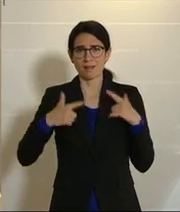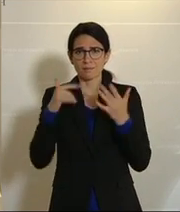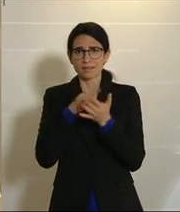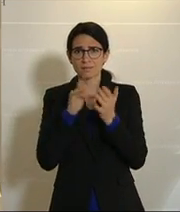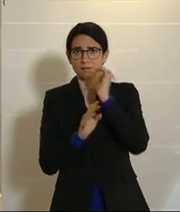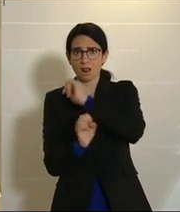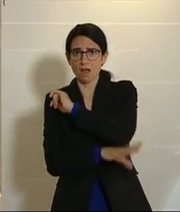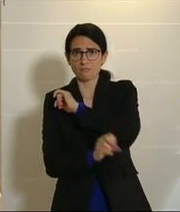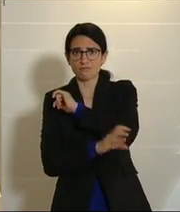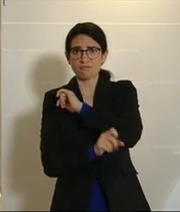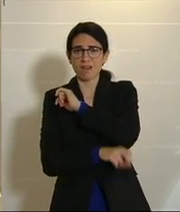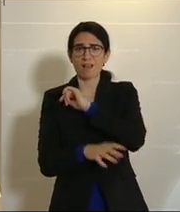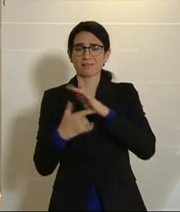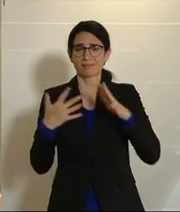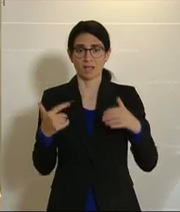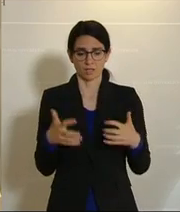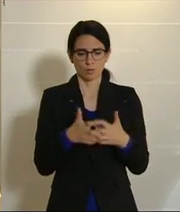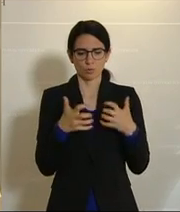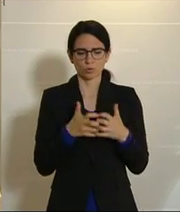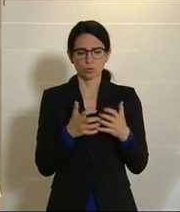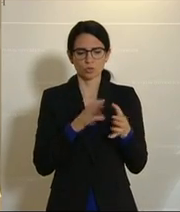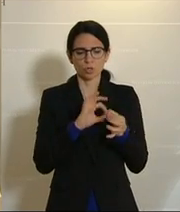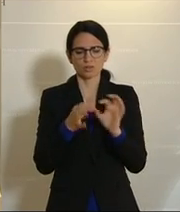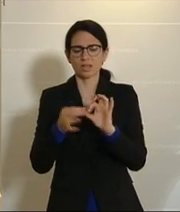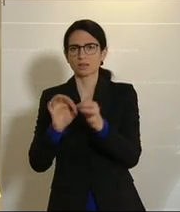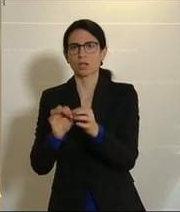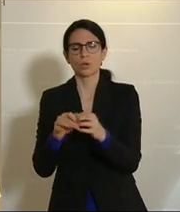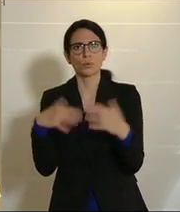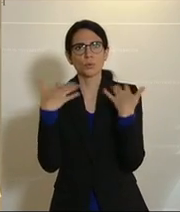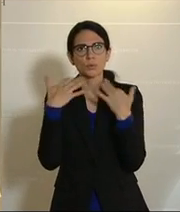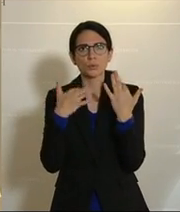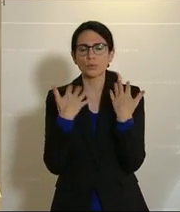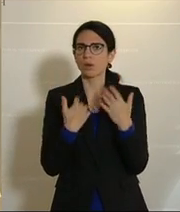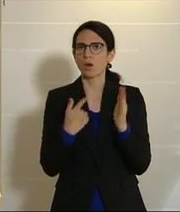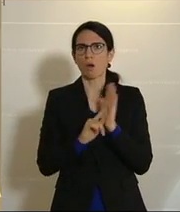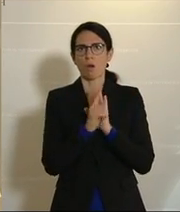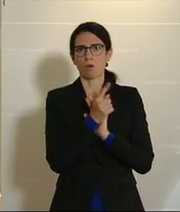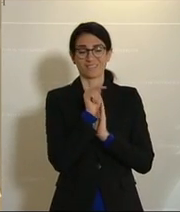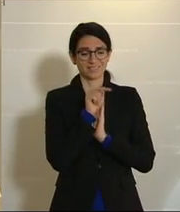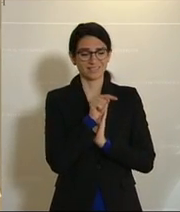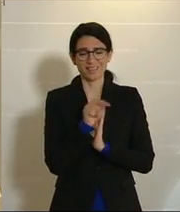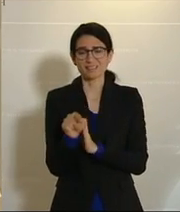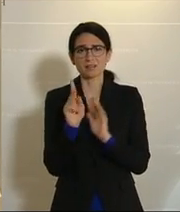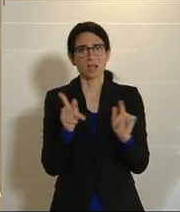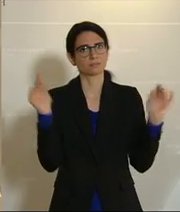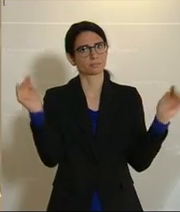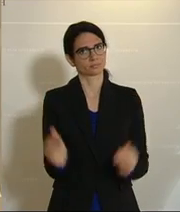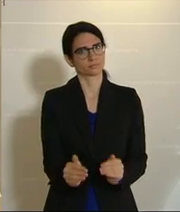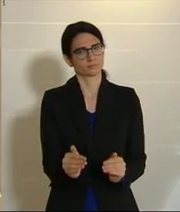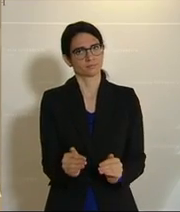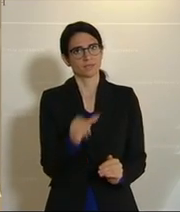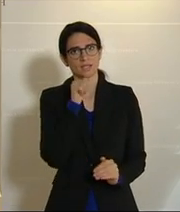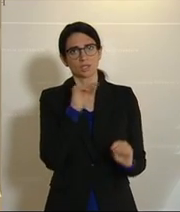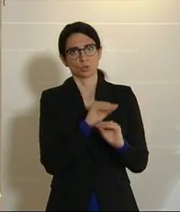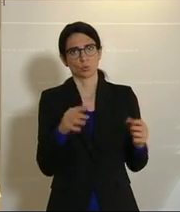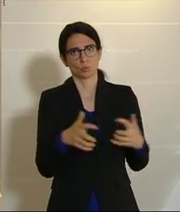Die Lebensmittelabfälle auf der gesamten Produktionskette sind unglaublich hoch. Hier ist ein Riesenpotenzial, um es zu reduzieren, nicht nur